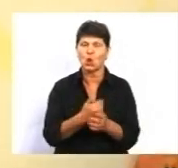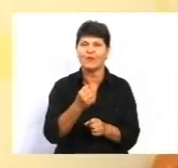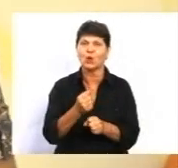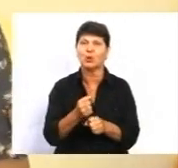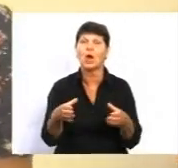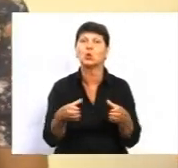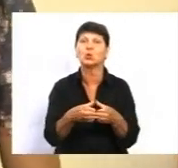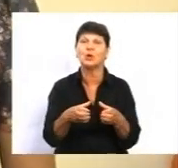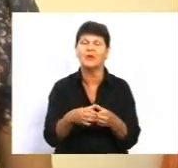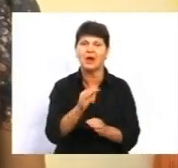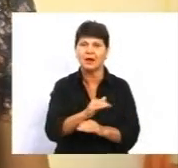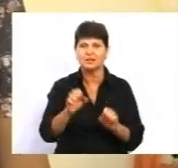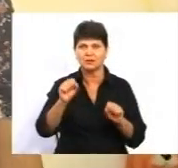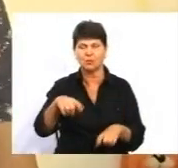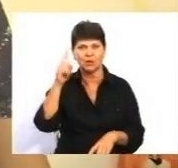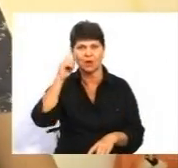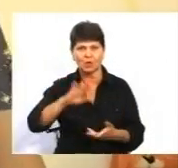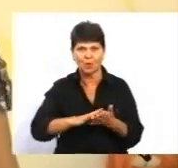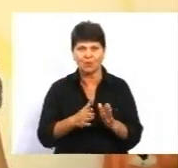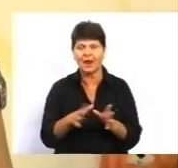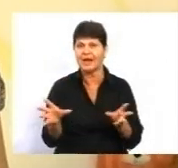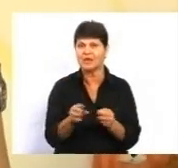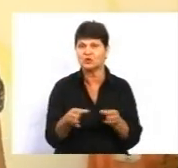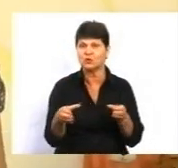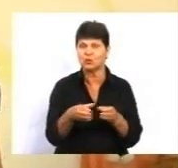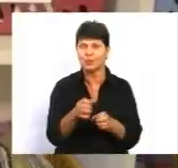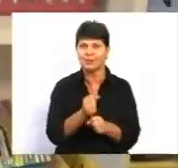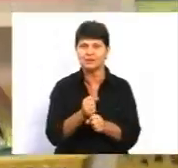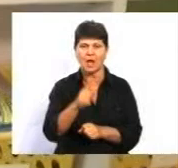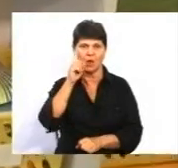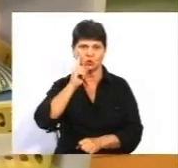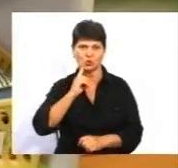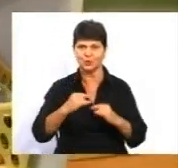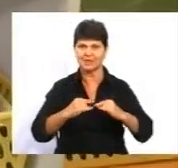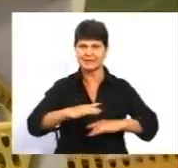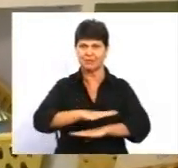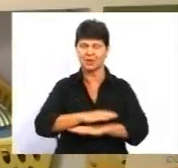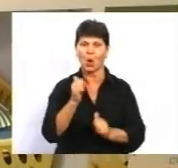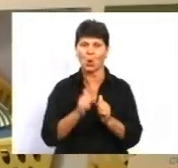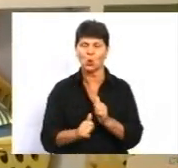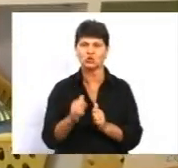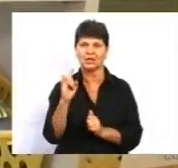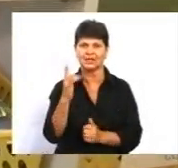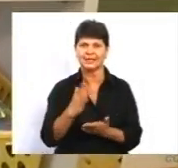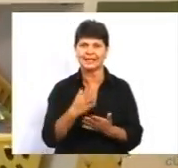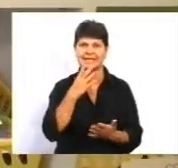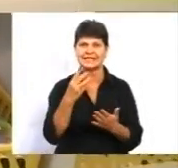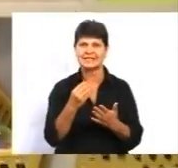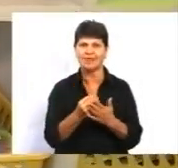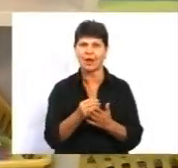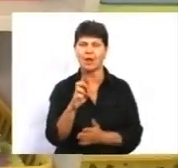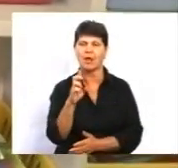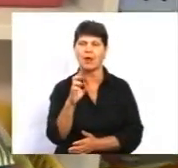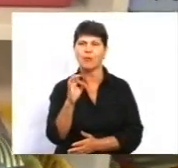домовлятися, працювати разом в групі, і це дуже зручно з цими партами. У кожної дитини є свій бокс особистий.